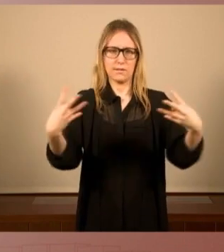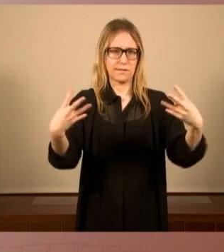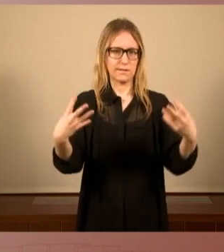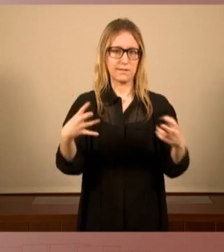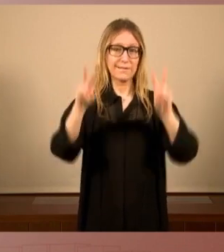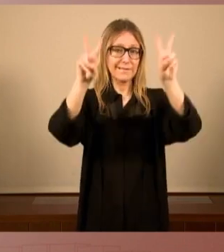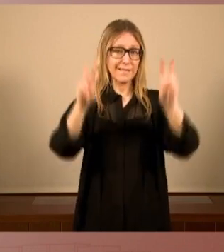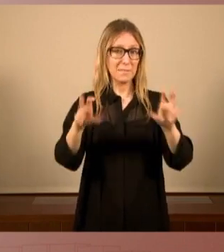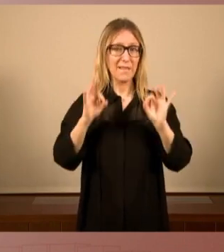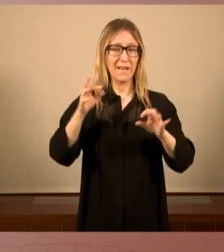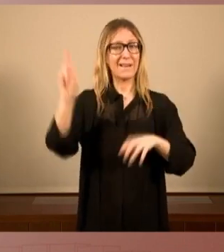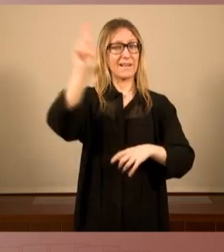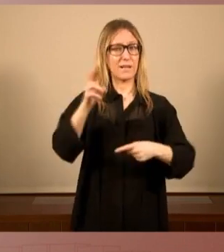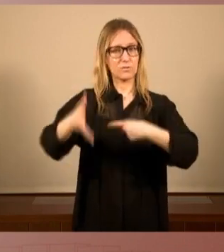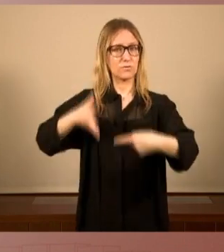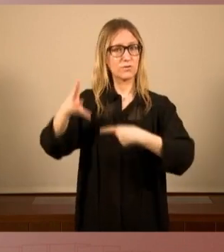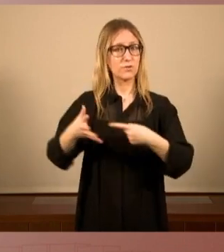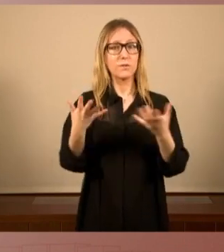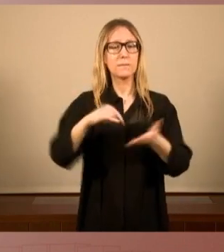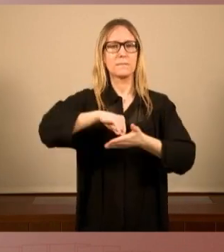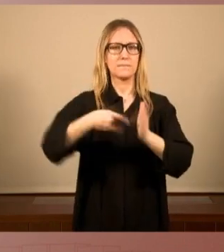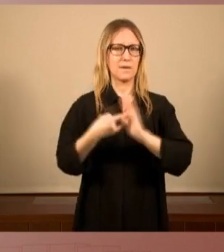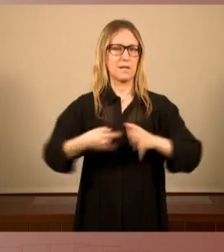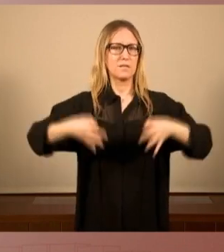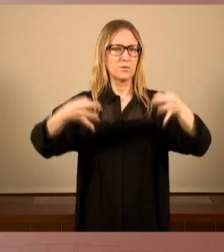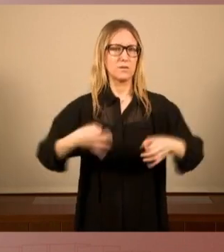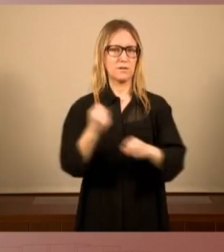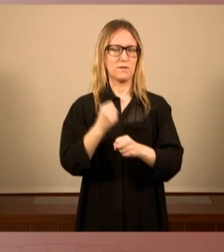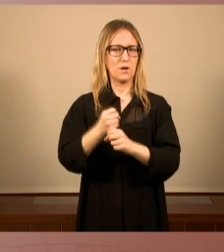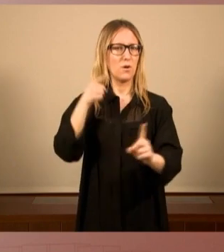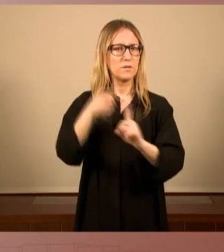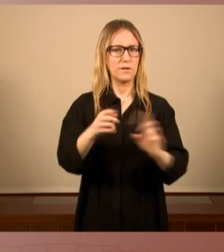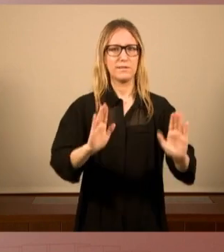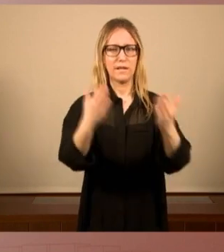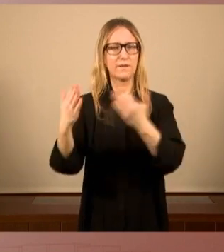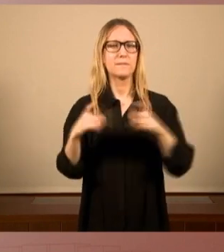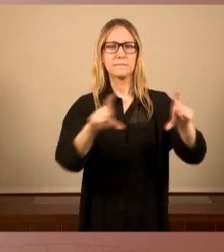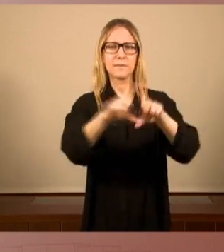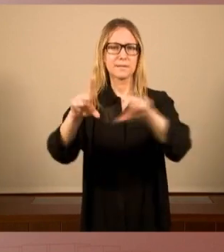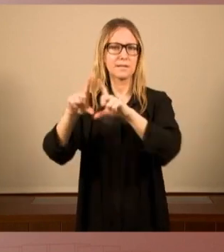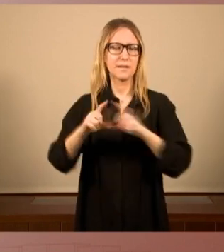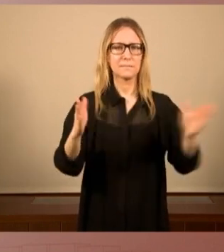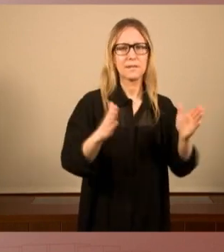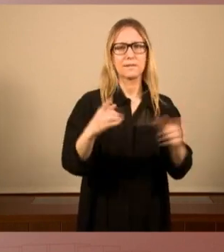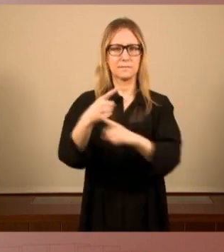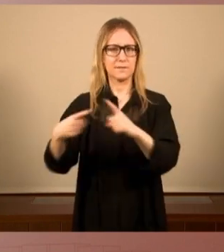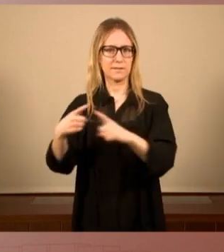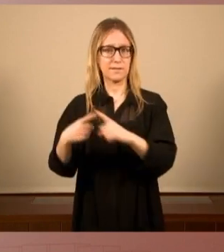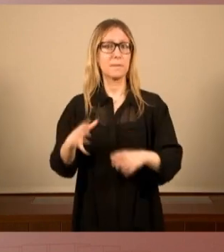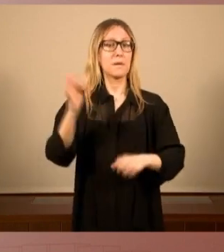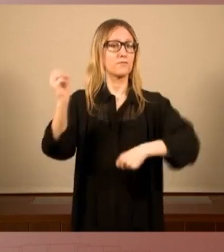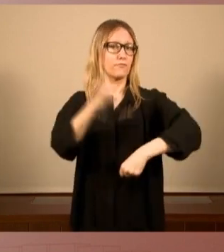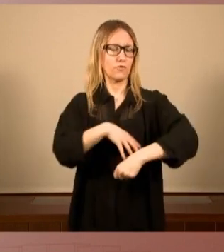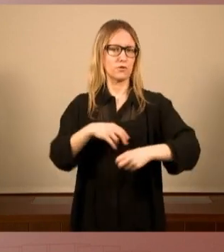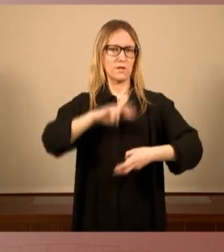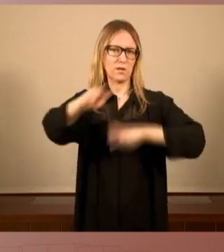matèria de reindustrialització, un pla de seguretat laboral per rescatar petites i mitjanes empreses i un fons de reconstrucció industrial